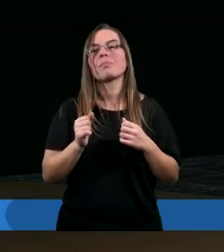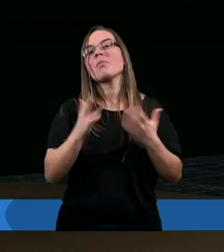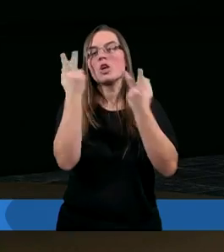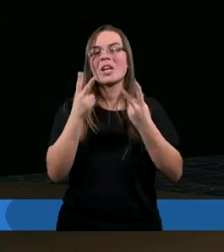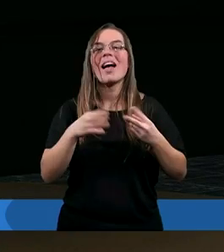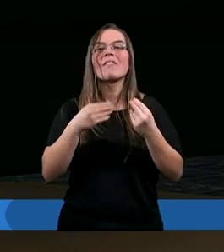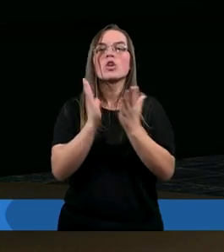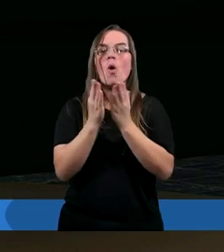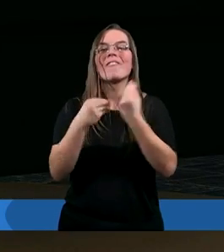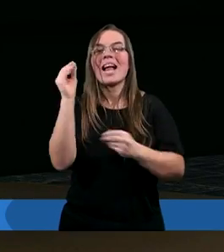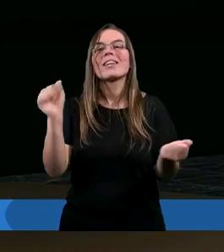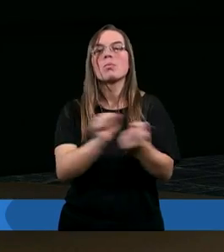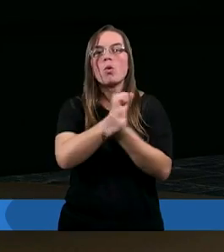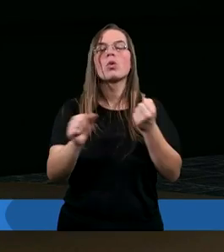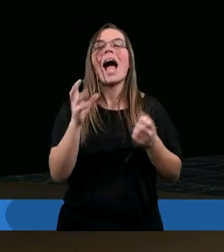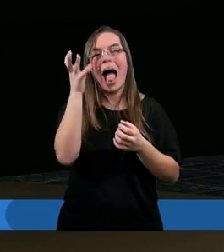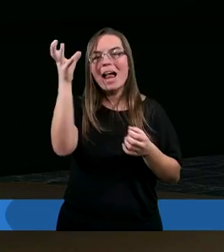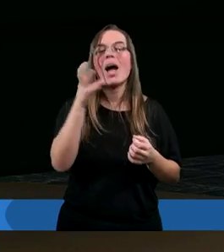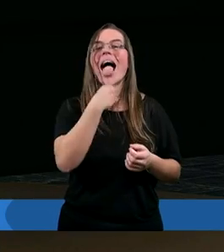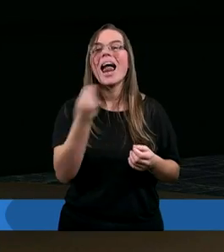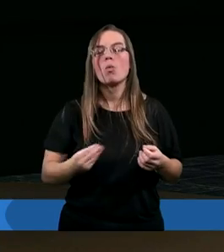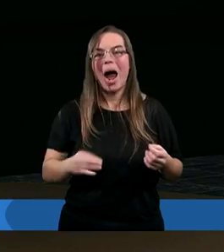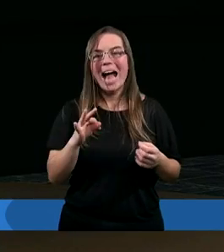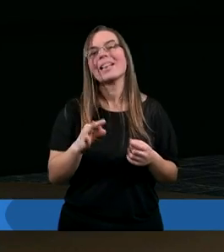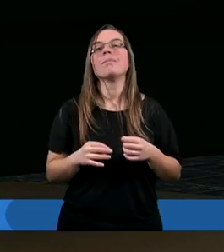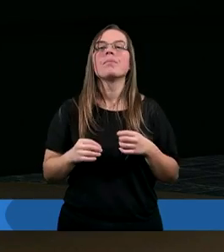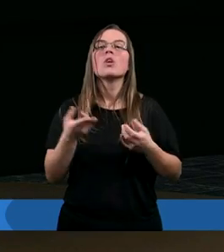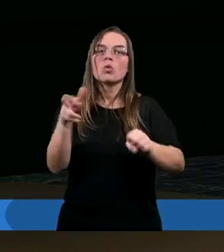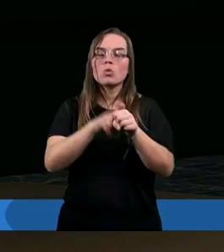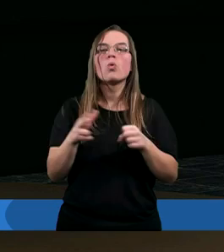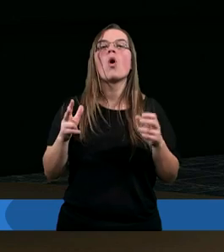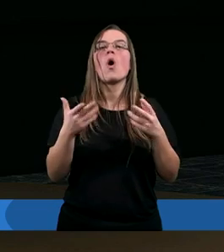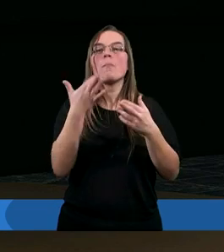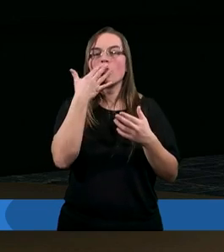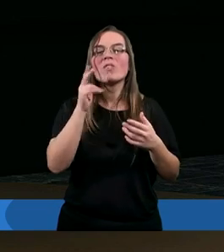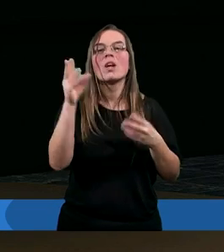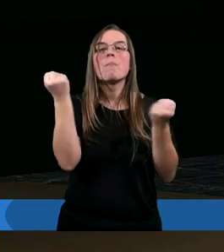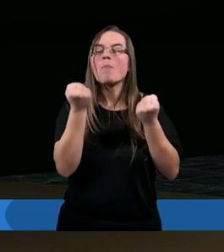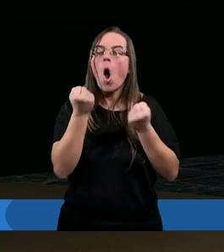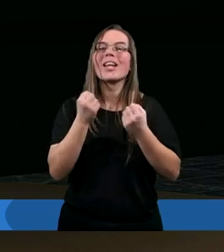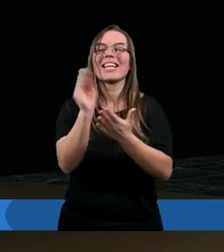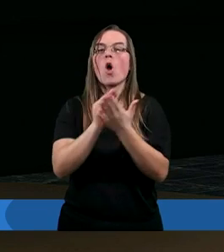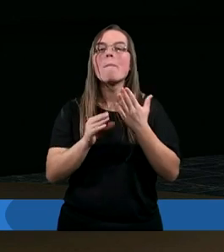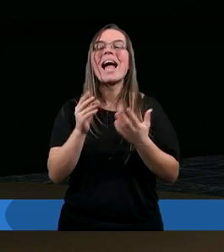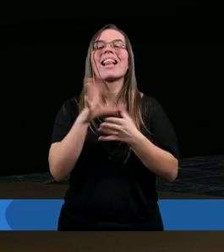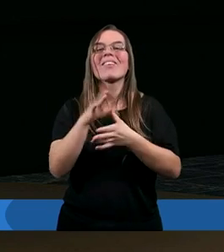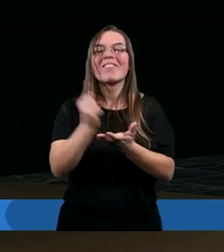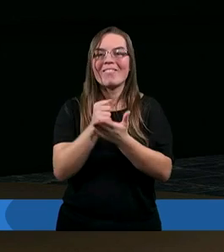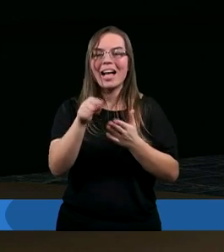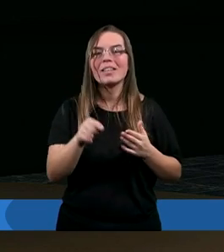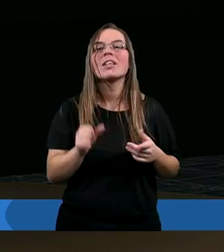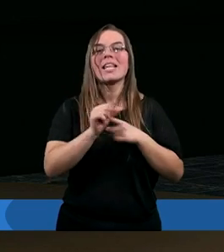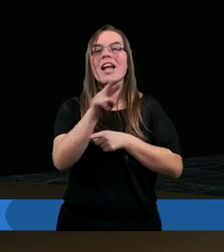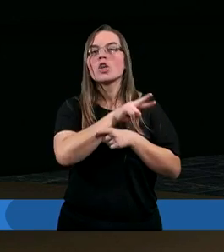Czytam z książki Wielki Bój autorki Ellen White, która ofruje mocny komentarz w tej kwestii.